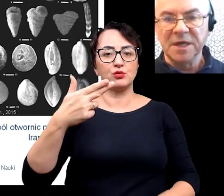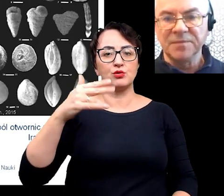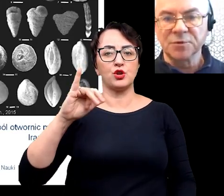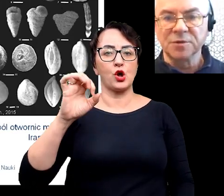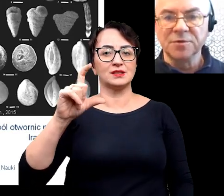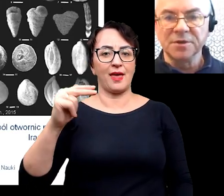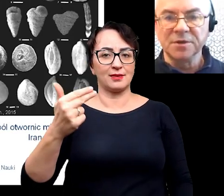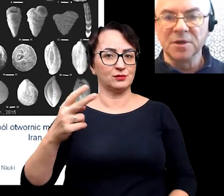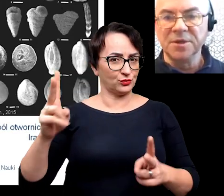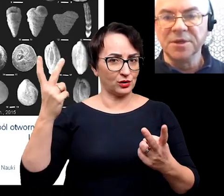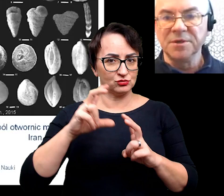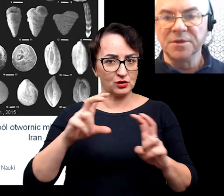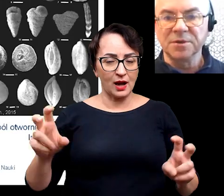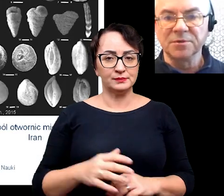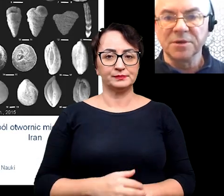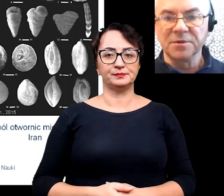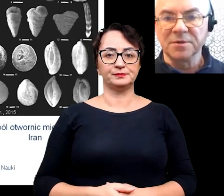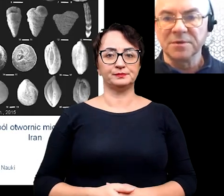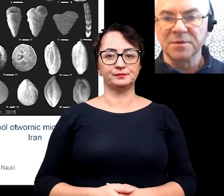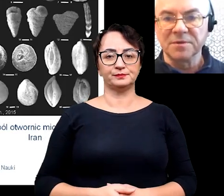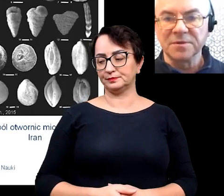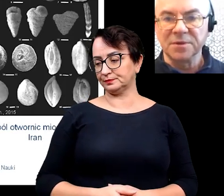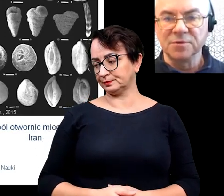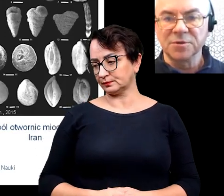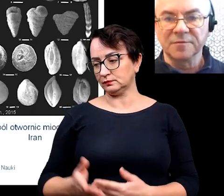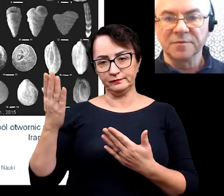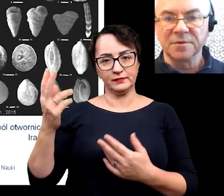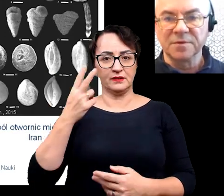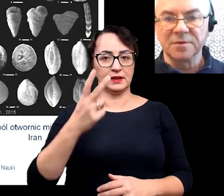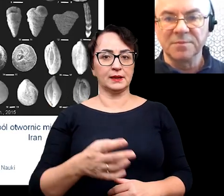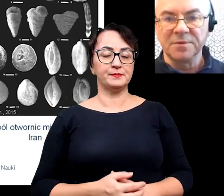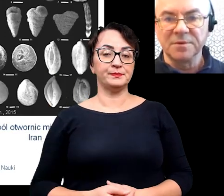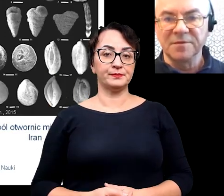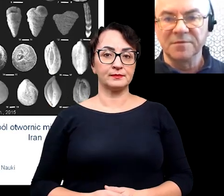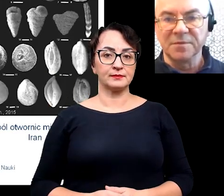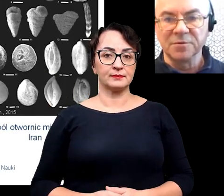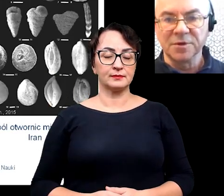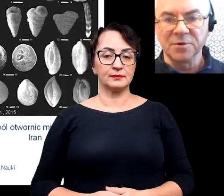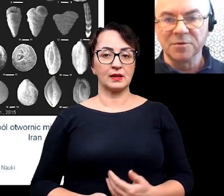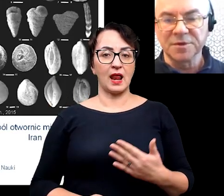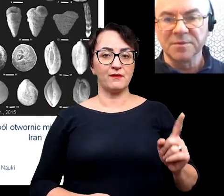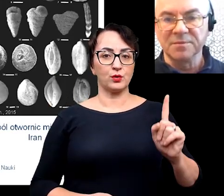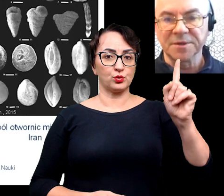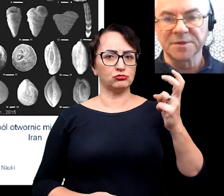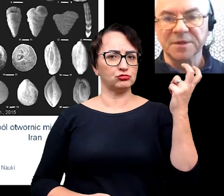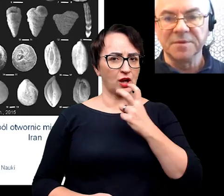mioceńskich. Szczególnie globigeriny, które tutaj znajdują się w lewym górnym rogu, są bardzo